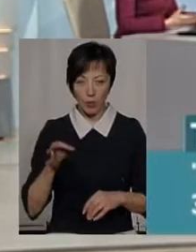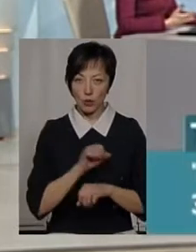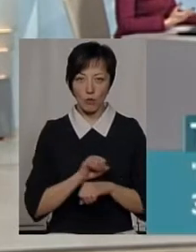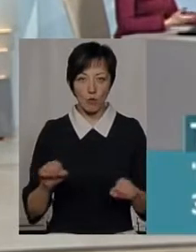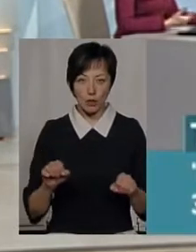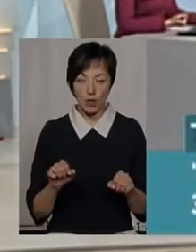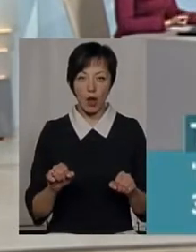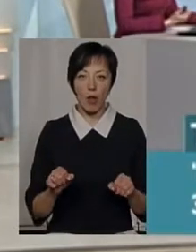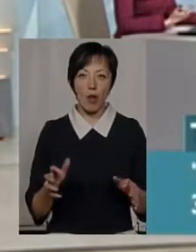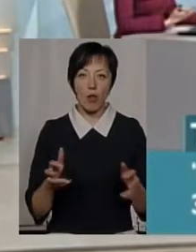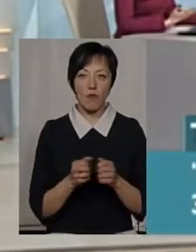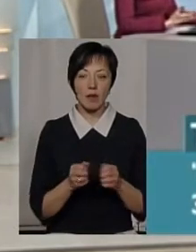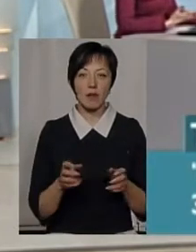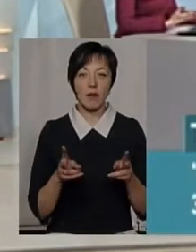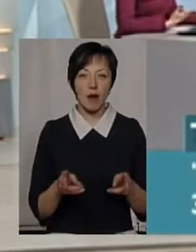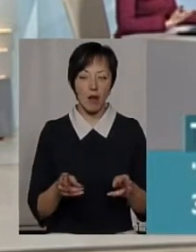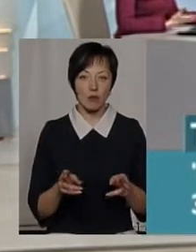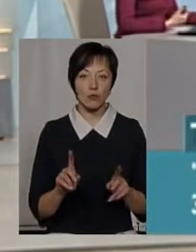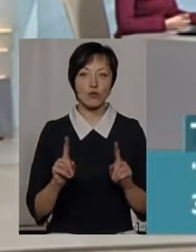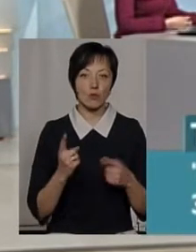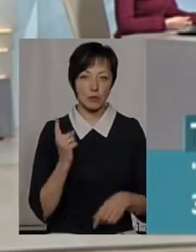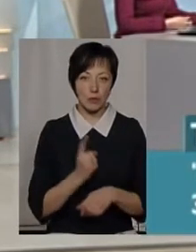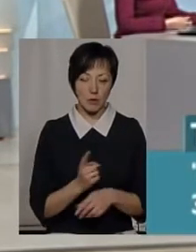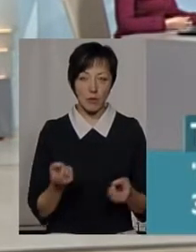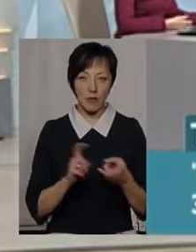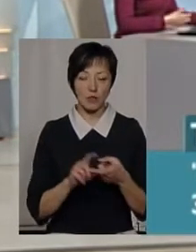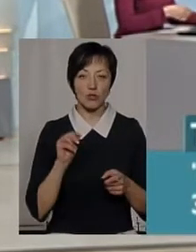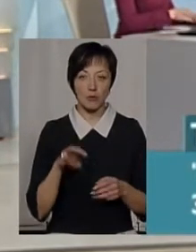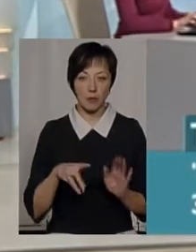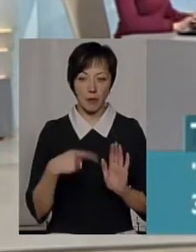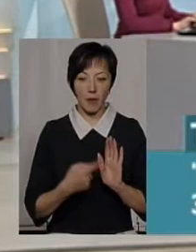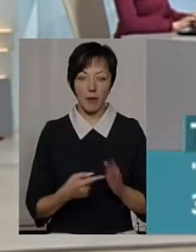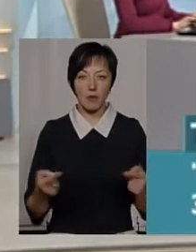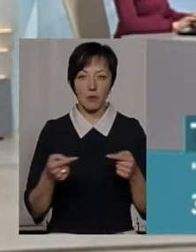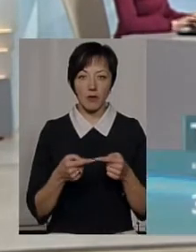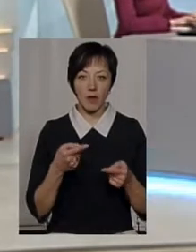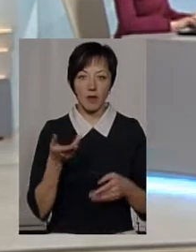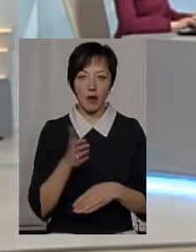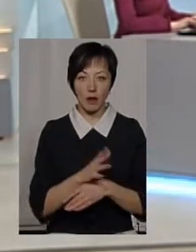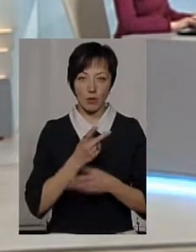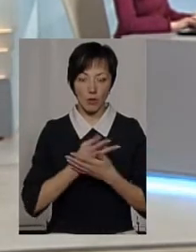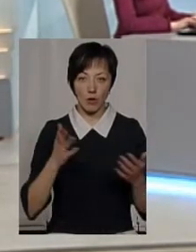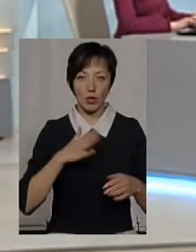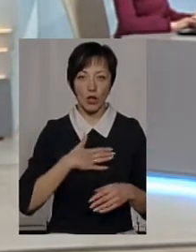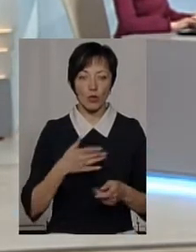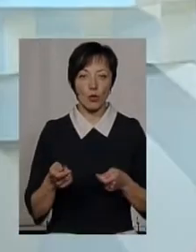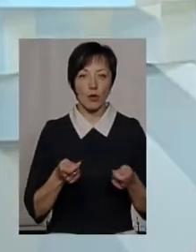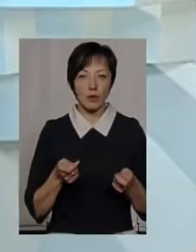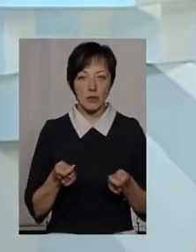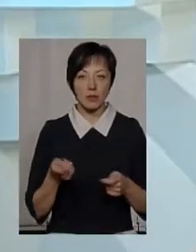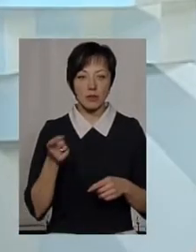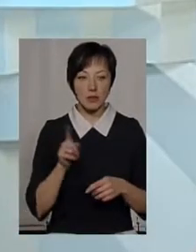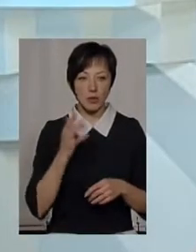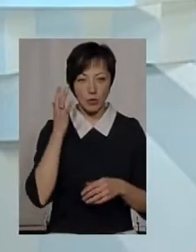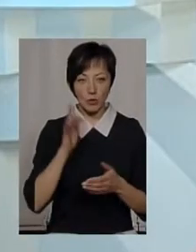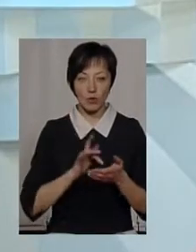можна ловити раків. Чия це заборона і з чим вона пов'язана? Відповідний наказ оприлюднило наше управління з